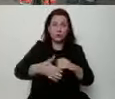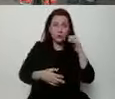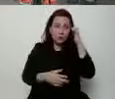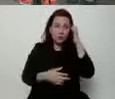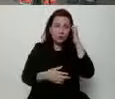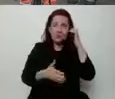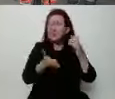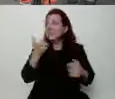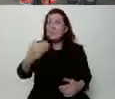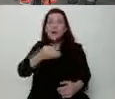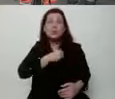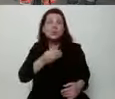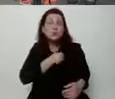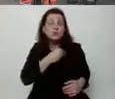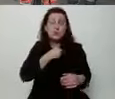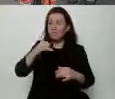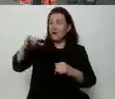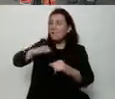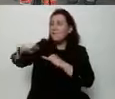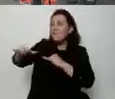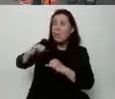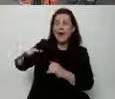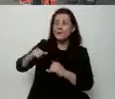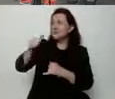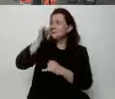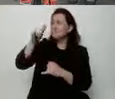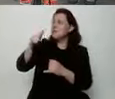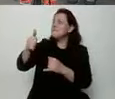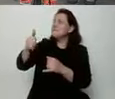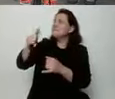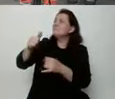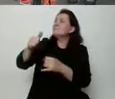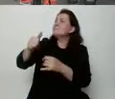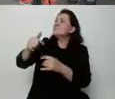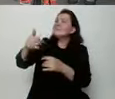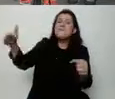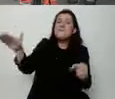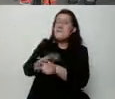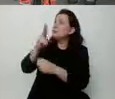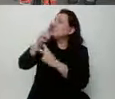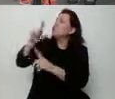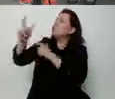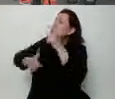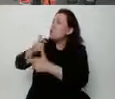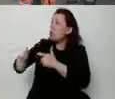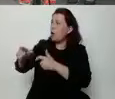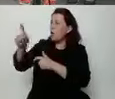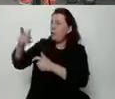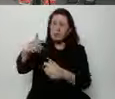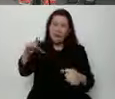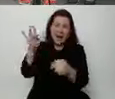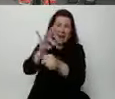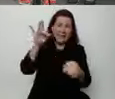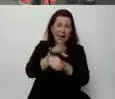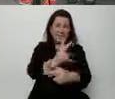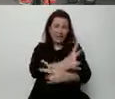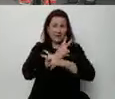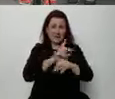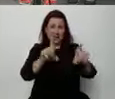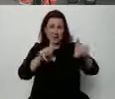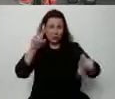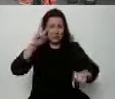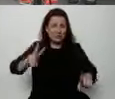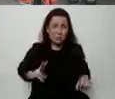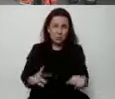Władzy, której nie da się w pełni rozliczyć, dlatego, że atakuje niezależne instytucje. Władzy, która